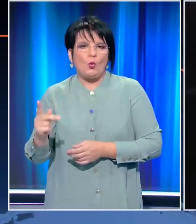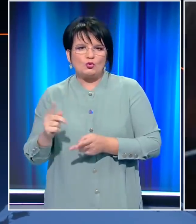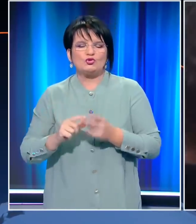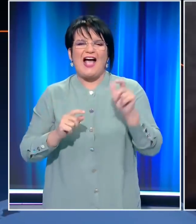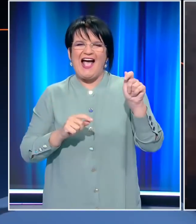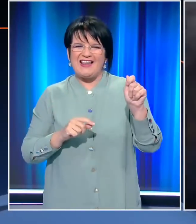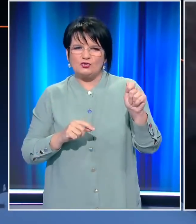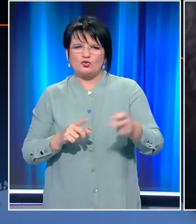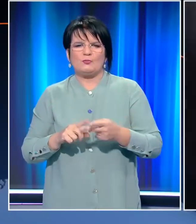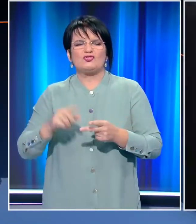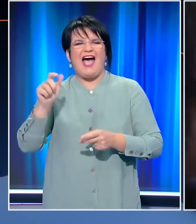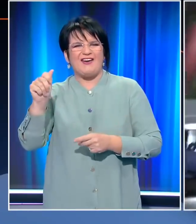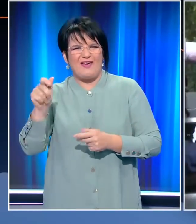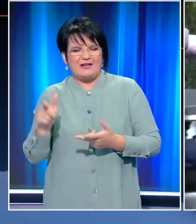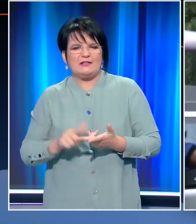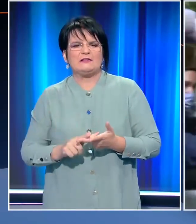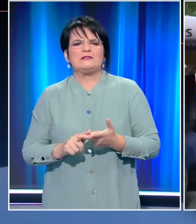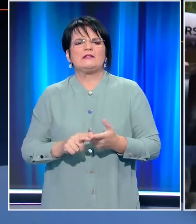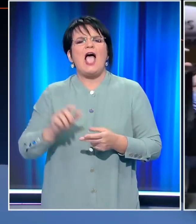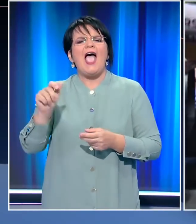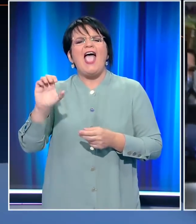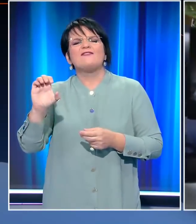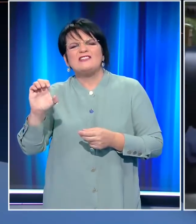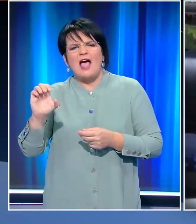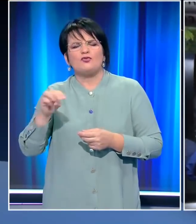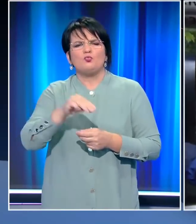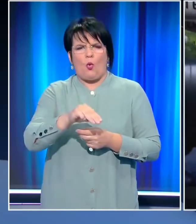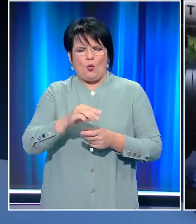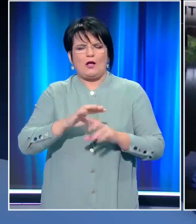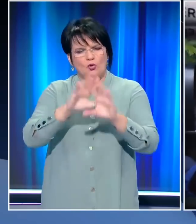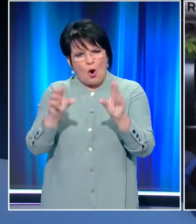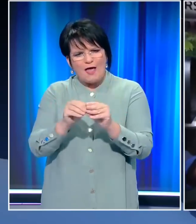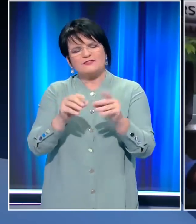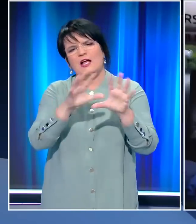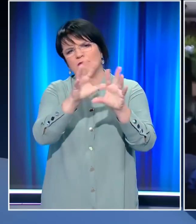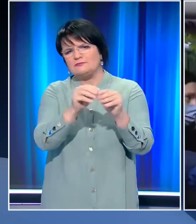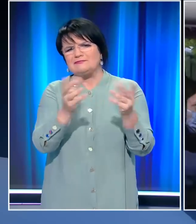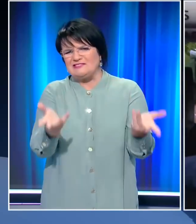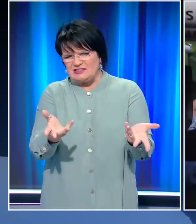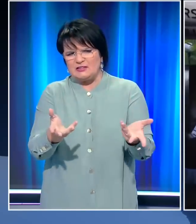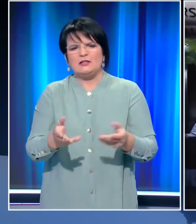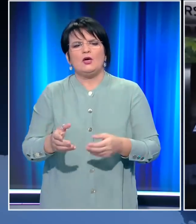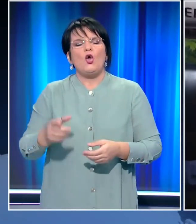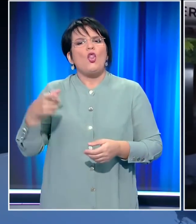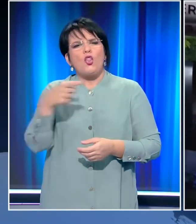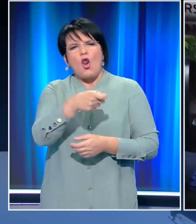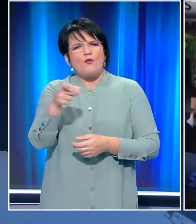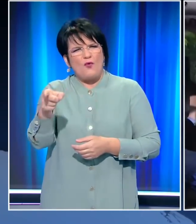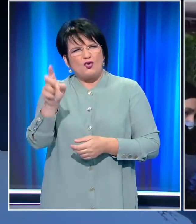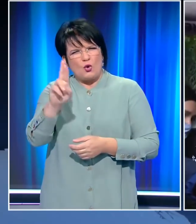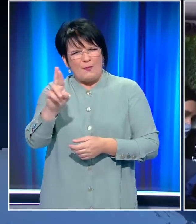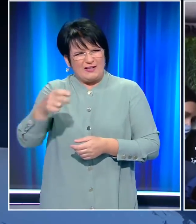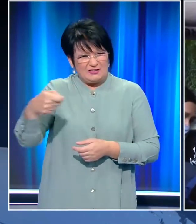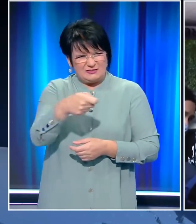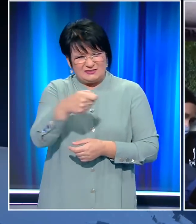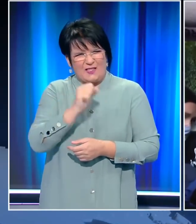Αλεξόπουλος, Αρβανίτης και Ευστάθιος Μπούκουρας. Στη φυλακή επίσης ο δολοφόνος του Παύλου Φίσα Γιώργος Ρούπακιάς,